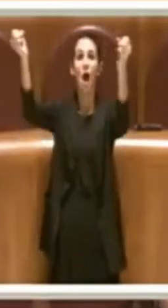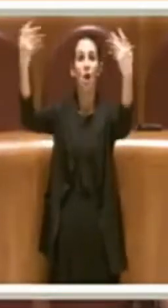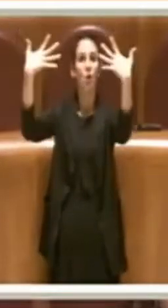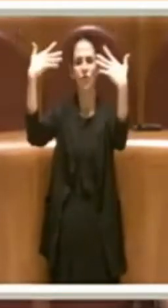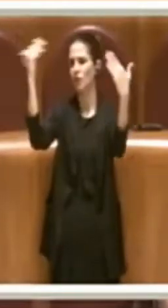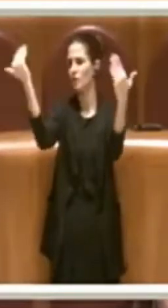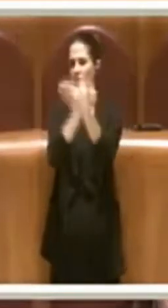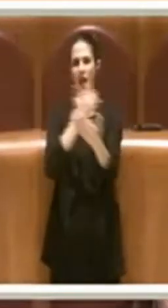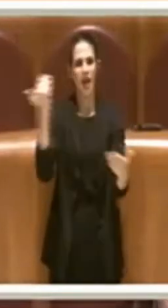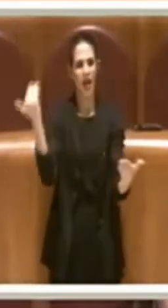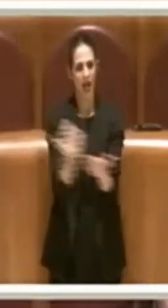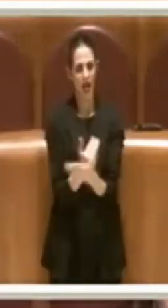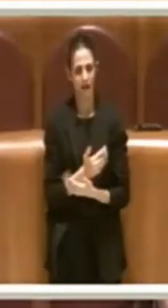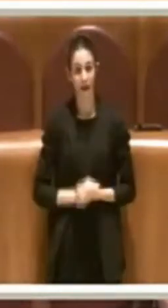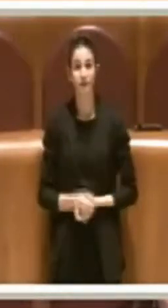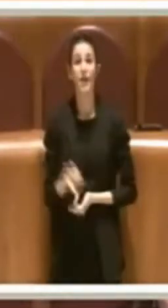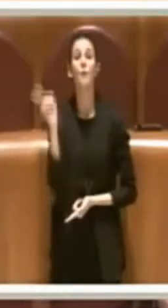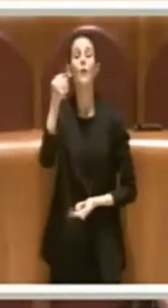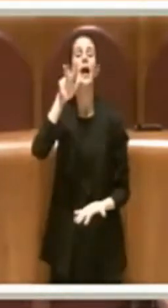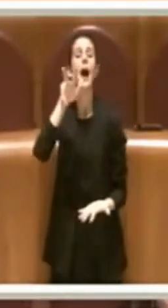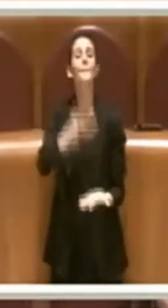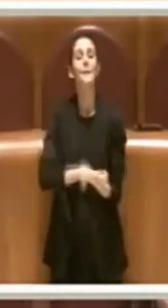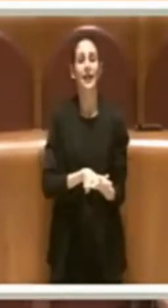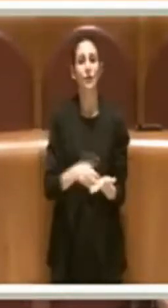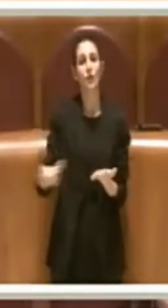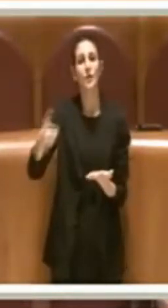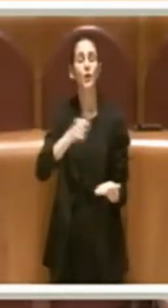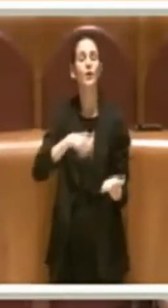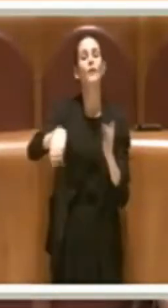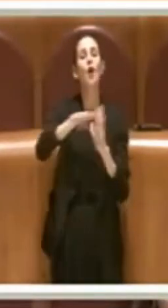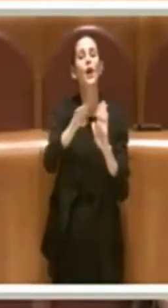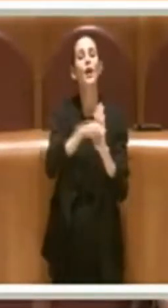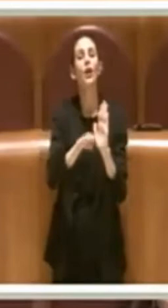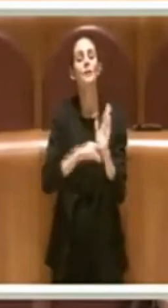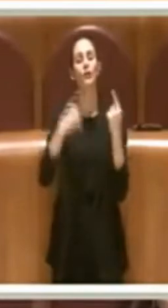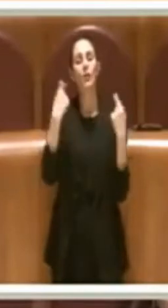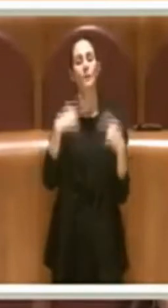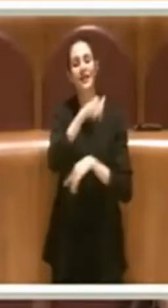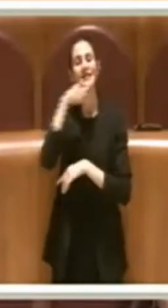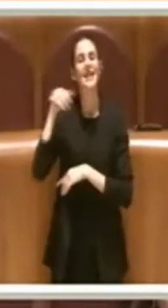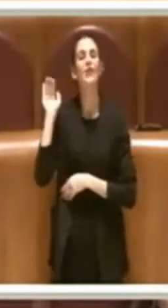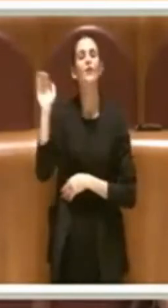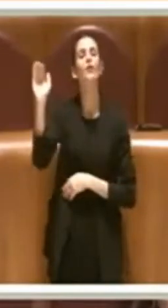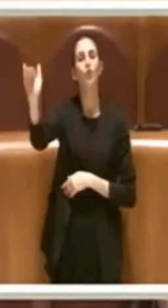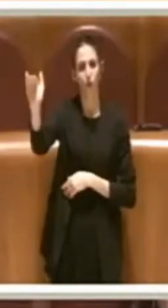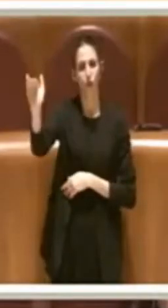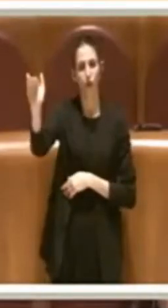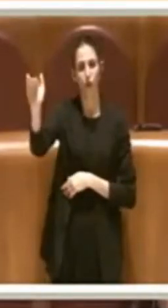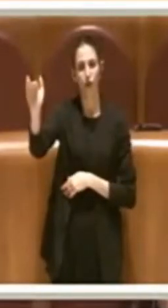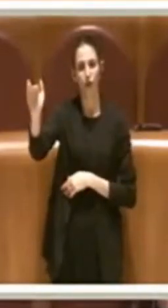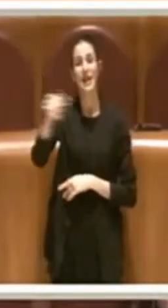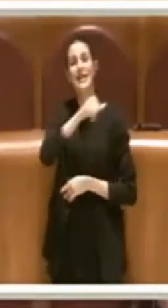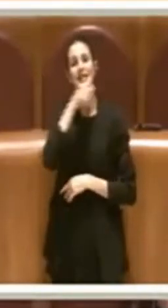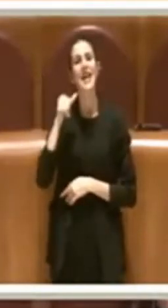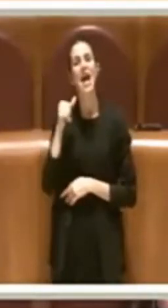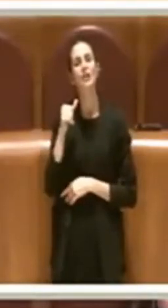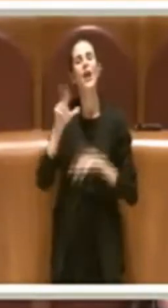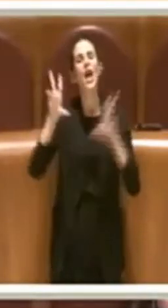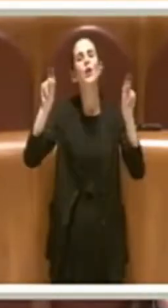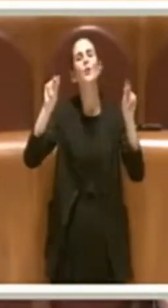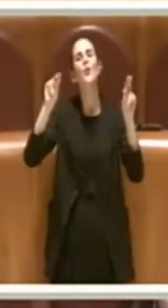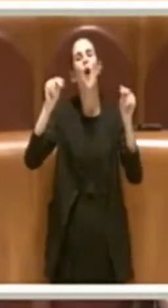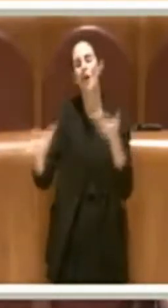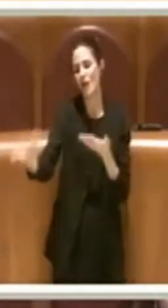è la sua applicazione, che questo regolamento si applica ovviamente per il futuro. Si applica per le nuove richieste di concessione di